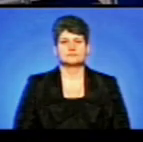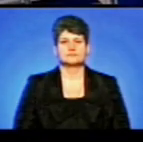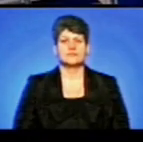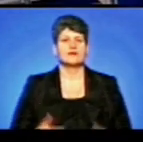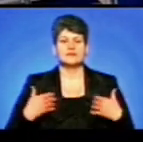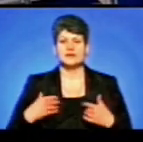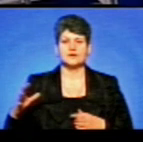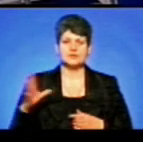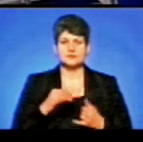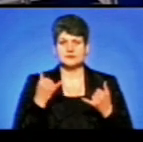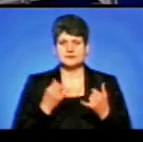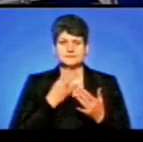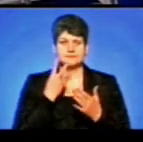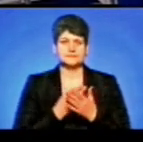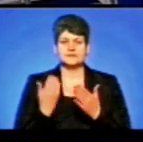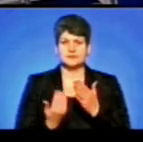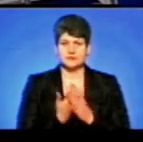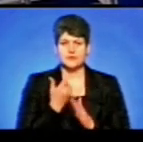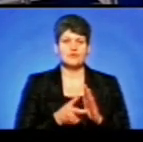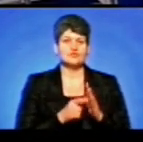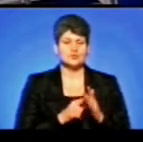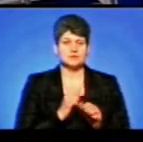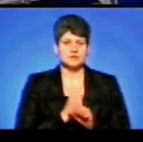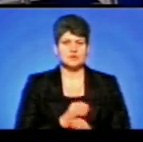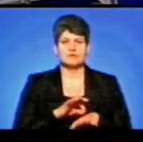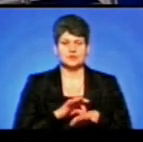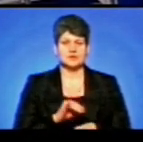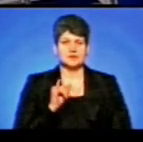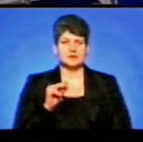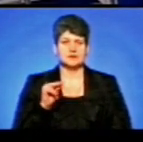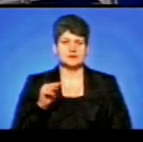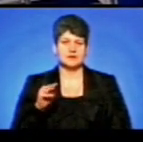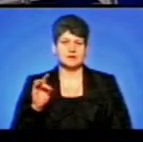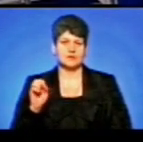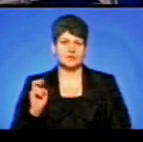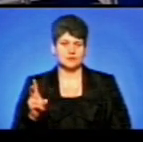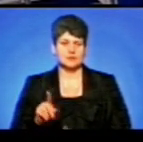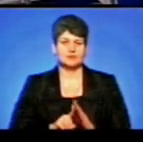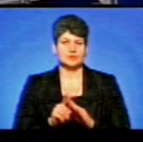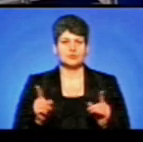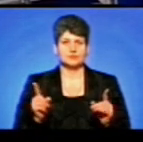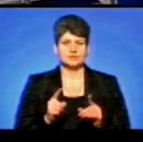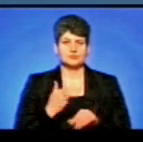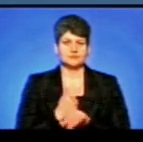Вітаю всіх, зараз з нами. В ефірі новини. В студії працює ведуча Ірина Терлюк. Спочатку коротко про головні події.